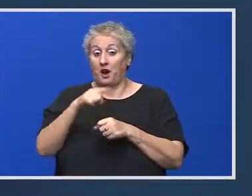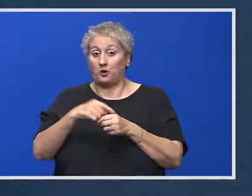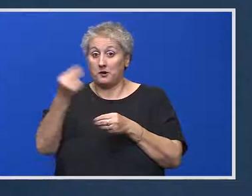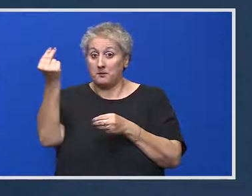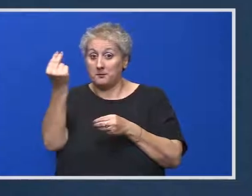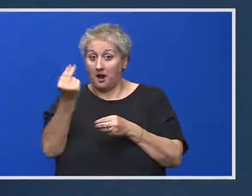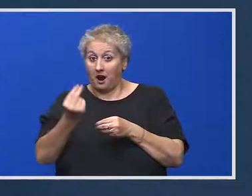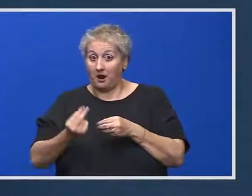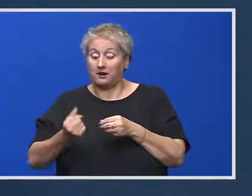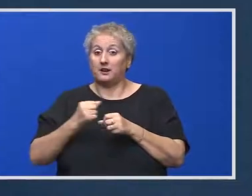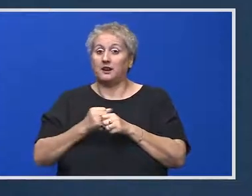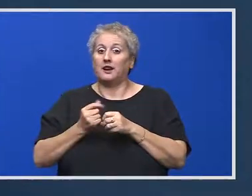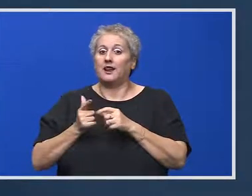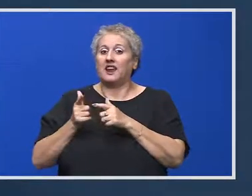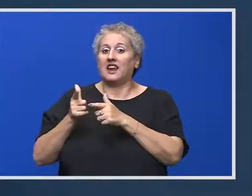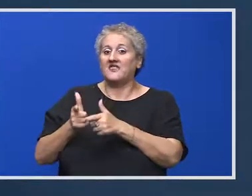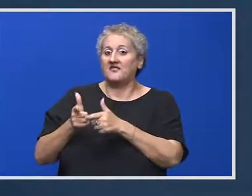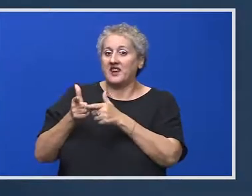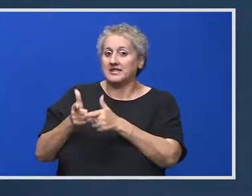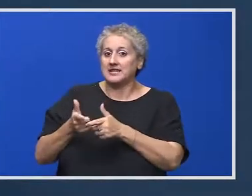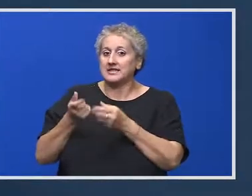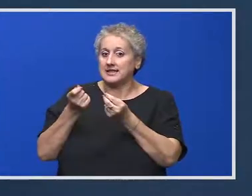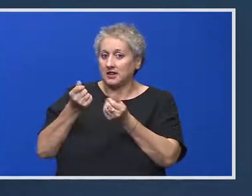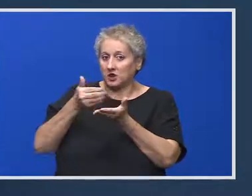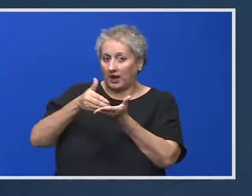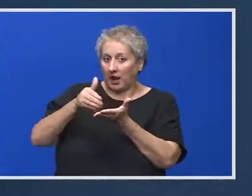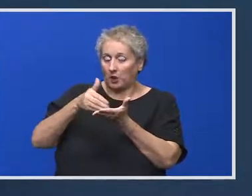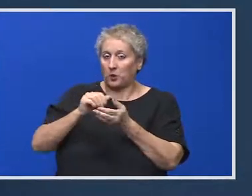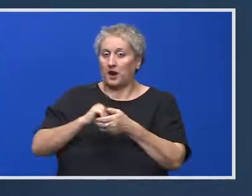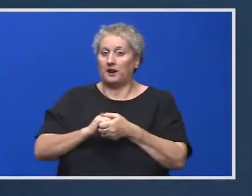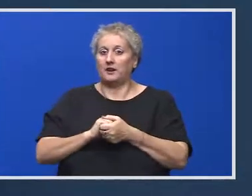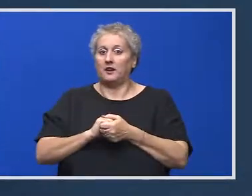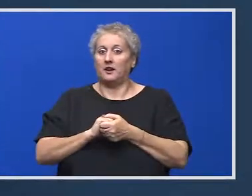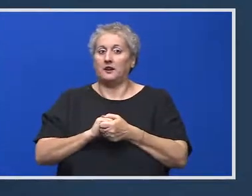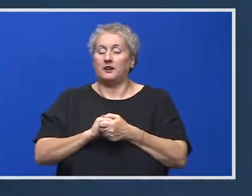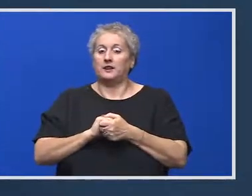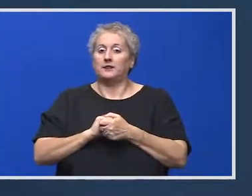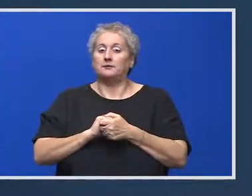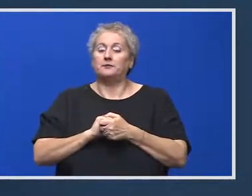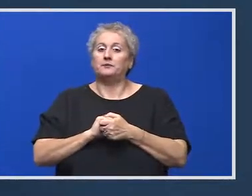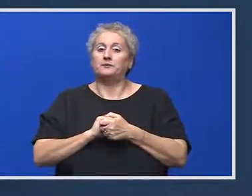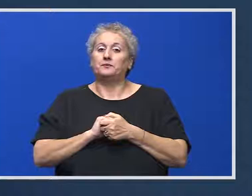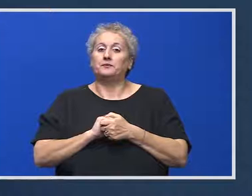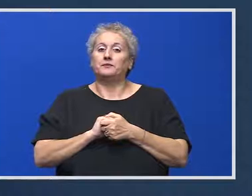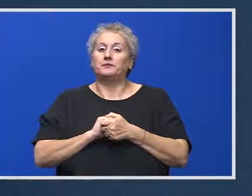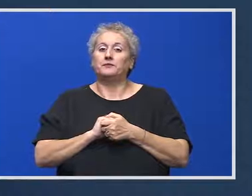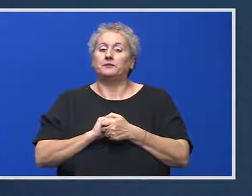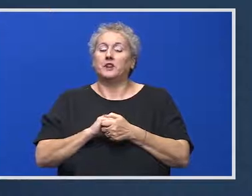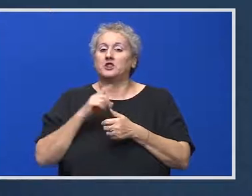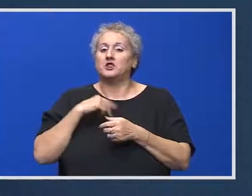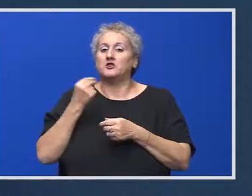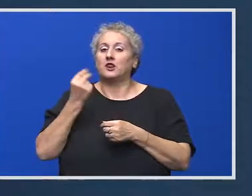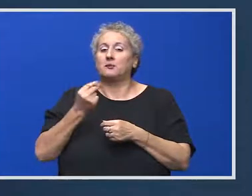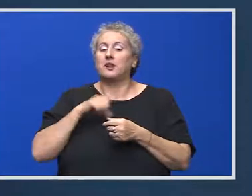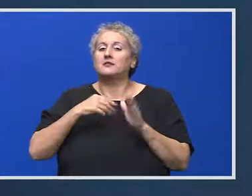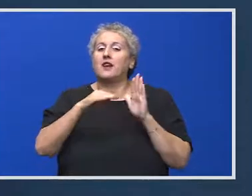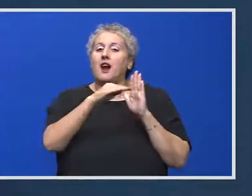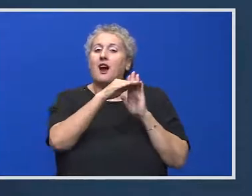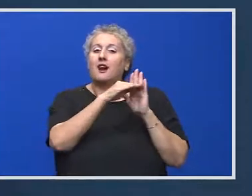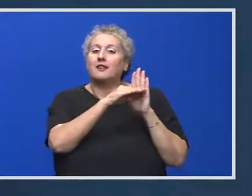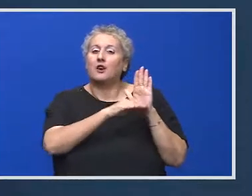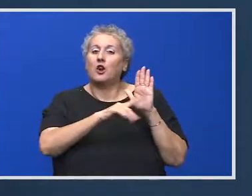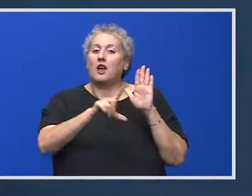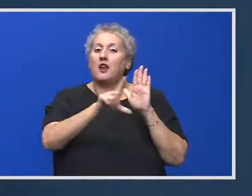planul de investiții, cheltuieli, așa cum era prognozat la începutul anului? Știți foarte bine că este un articol în